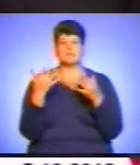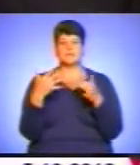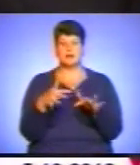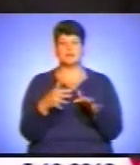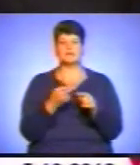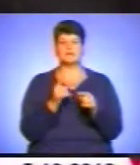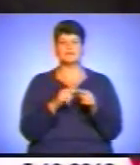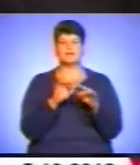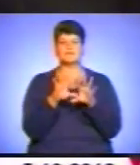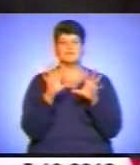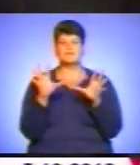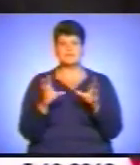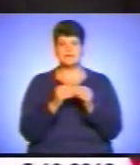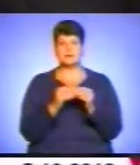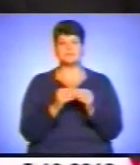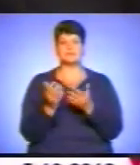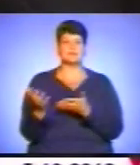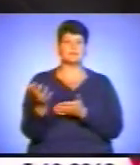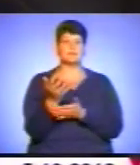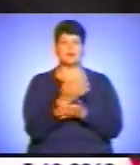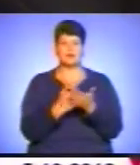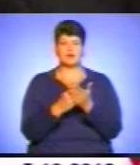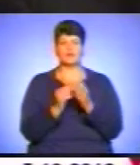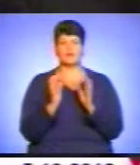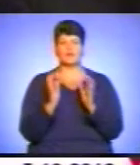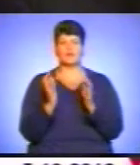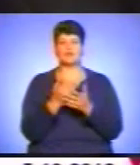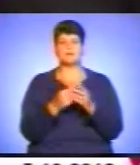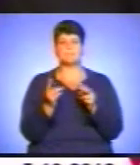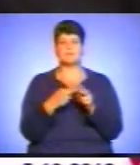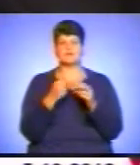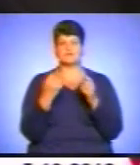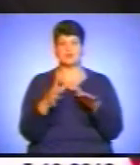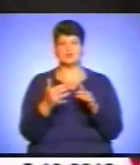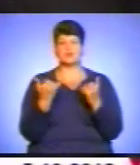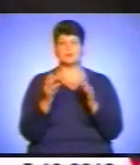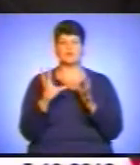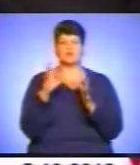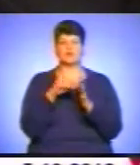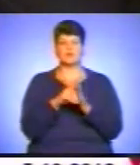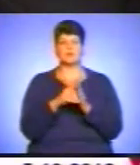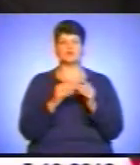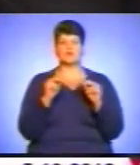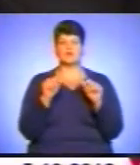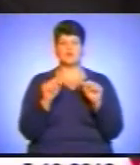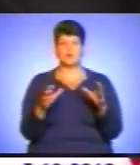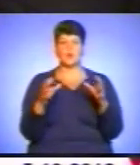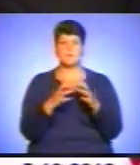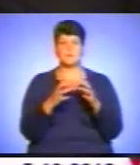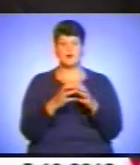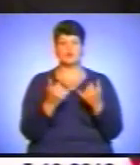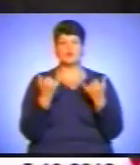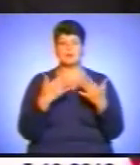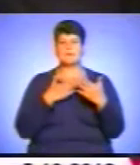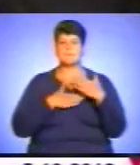кажуть, йде збирається в рожай без втрат. Сьогодні ми включилися в посівну кампанію. І знову мені приємно, що